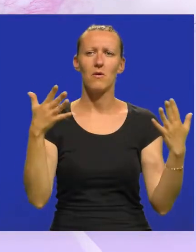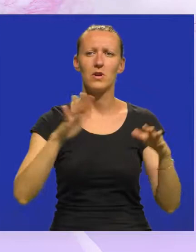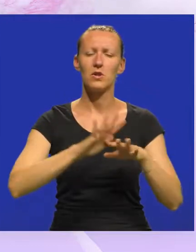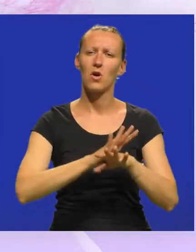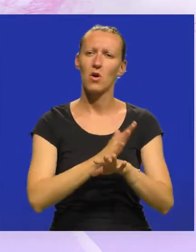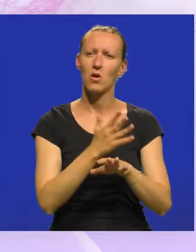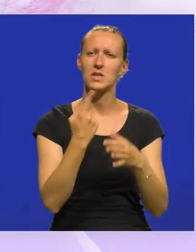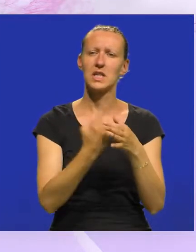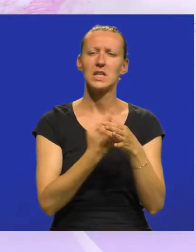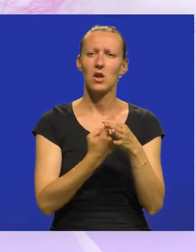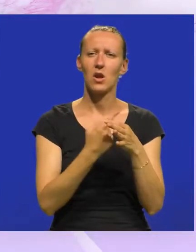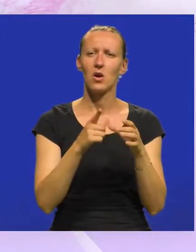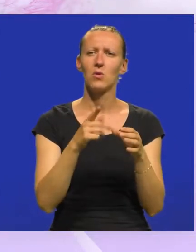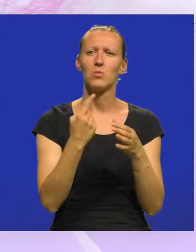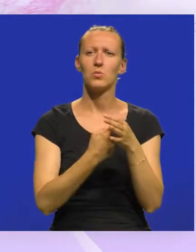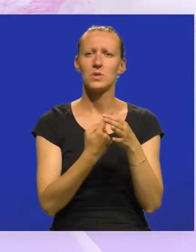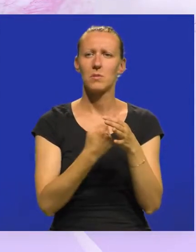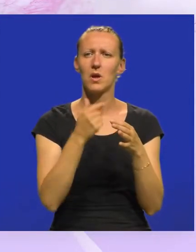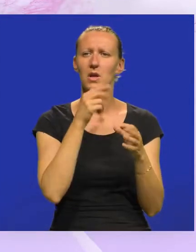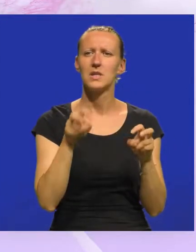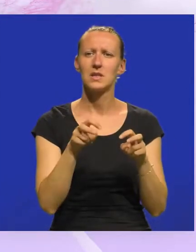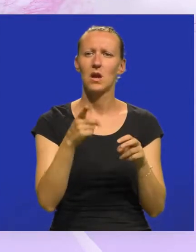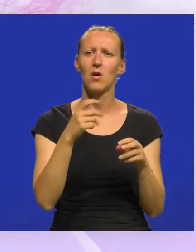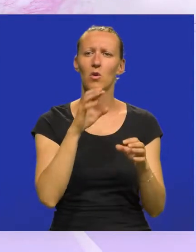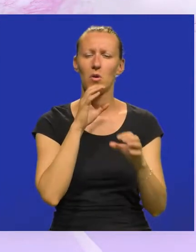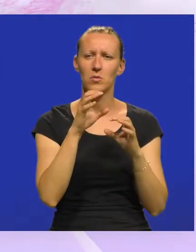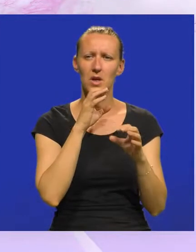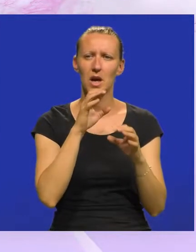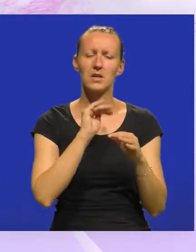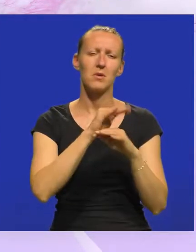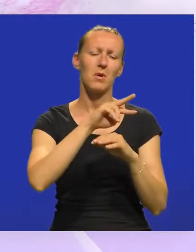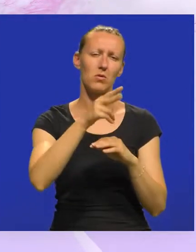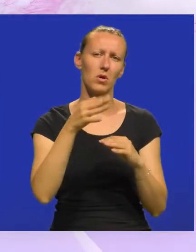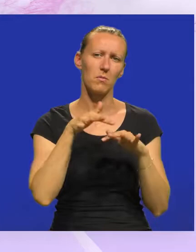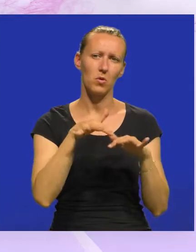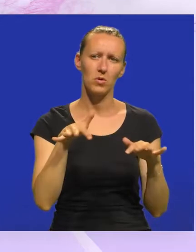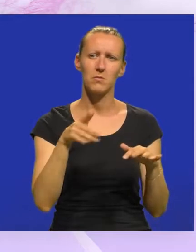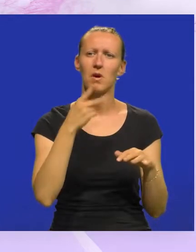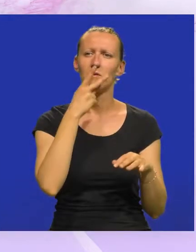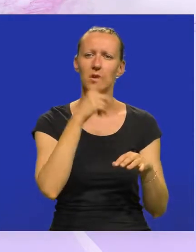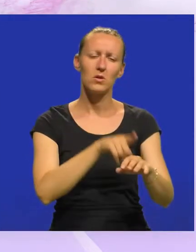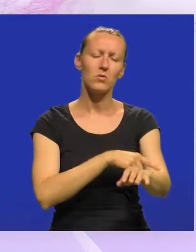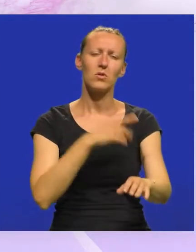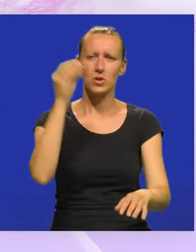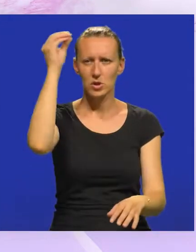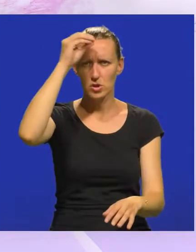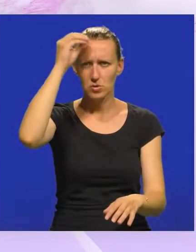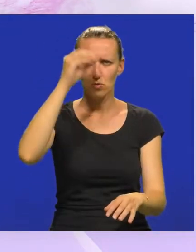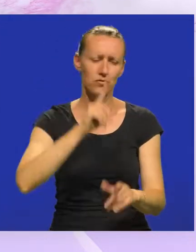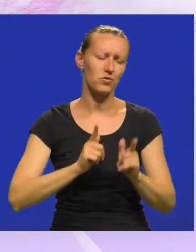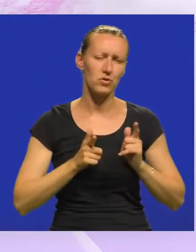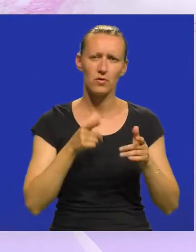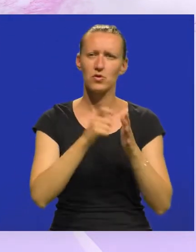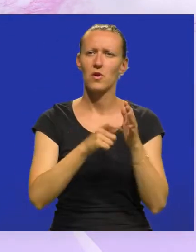osjećaj izoliranosti, usamljenosti i straha u komunikaciji prema drugim ljudima. Poučeni dugim životnim iskustvom,